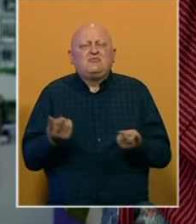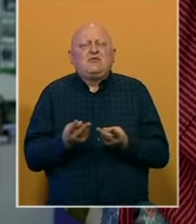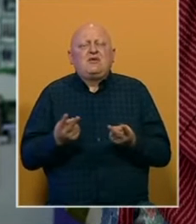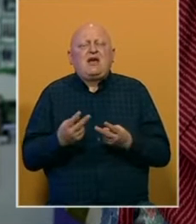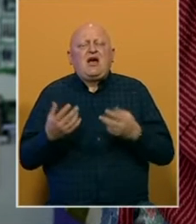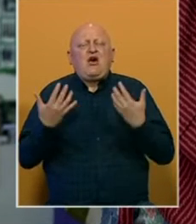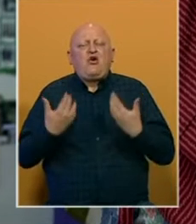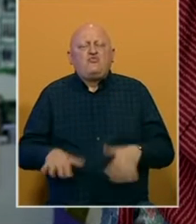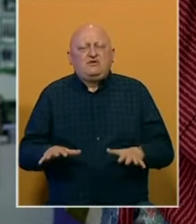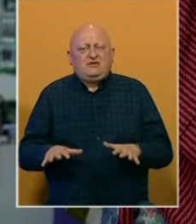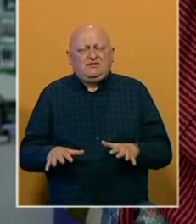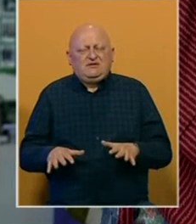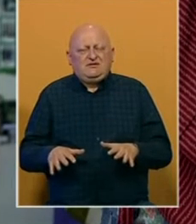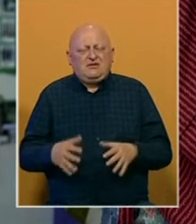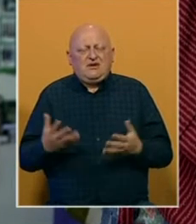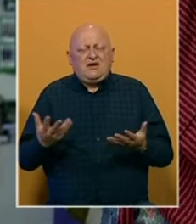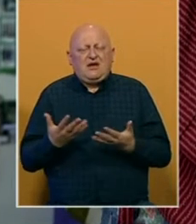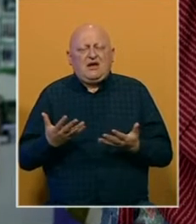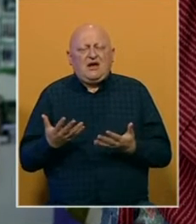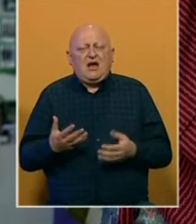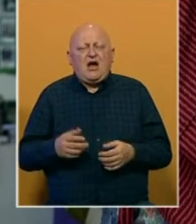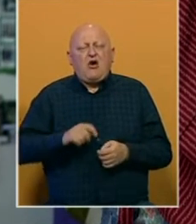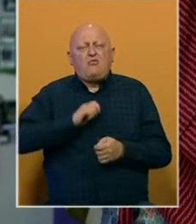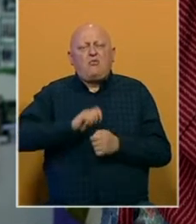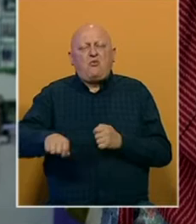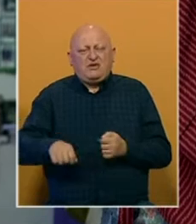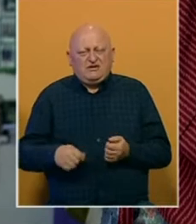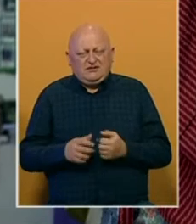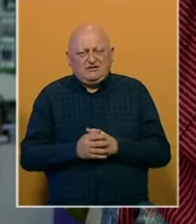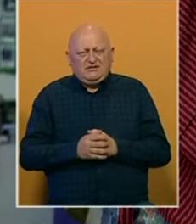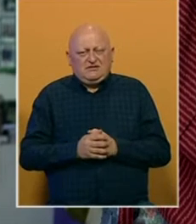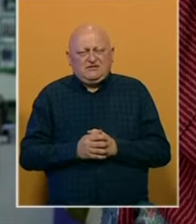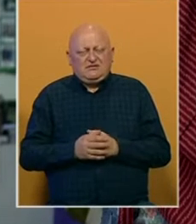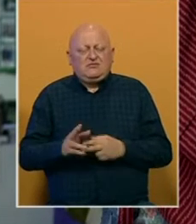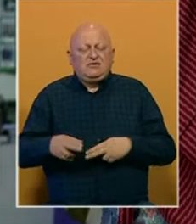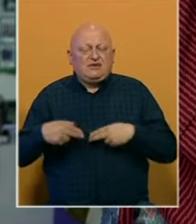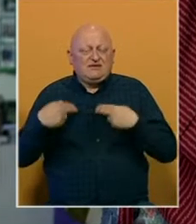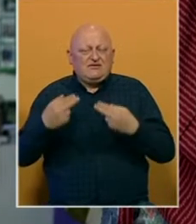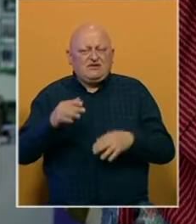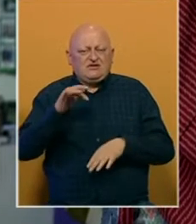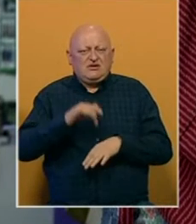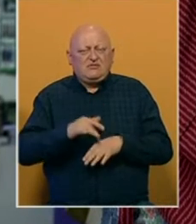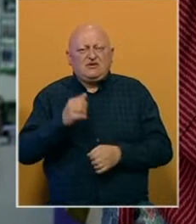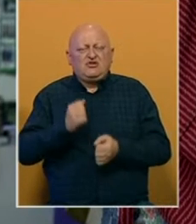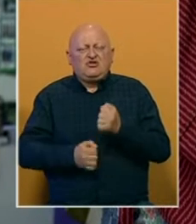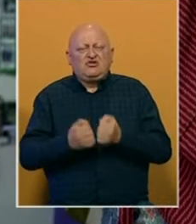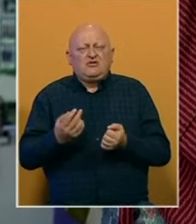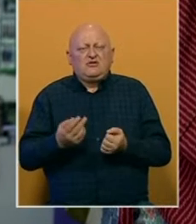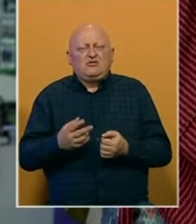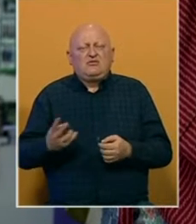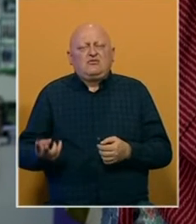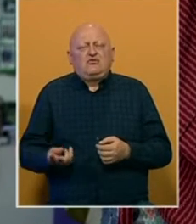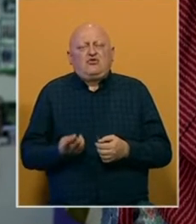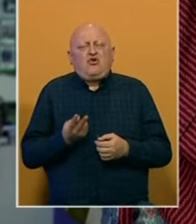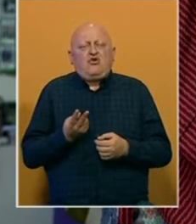gubitnici nego naprotiv kao pobjednici. Da se vraćamo na mjesto zločina dostojno,